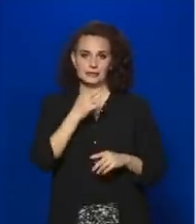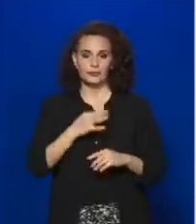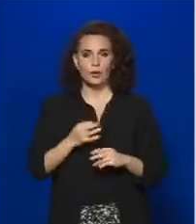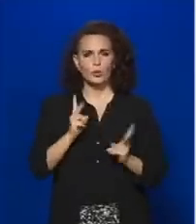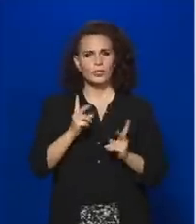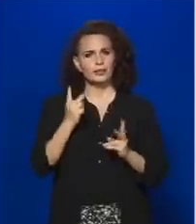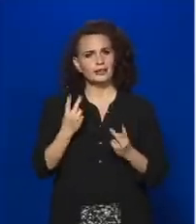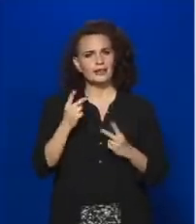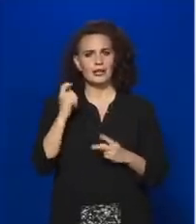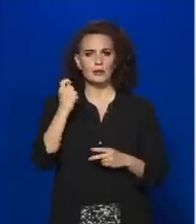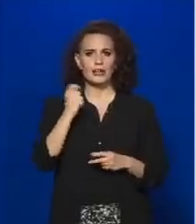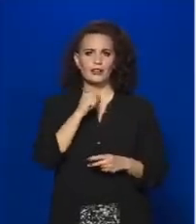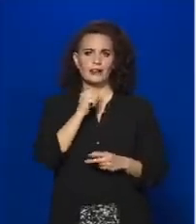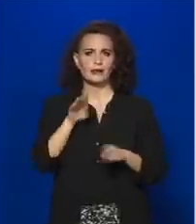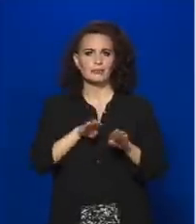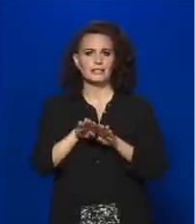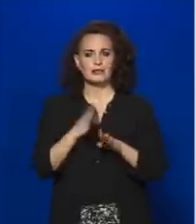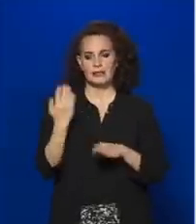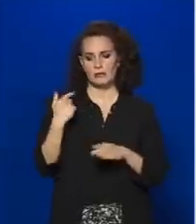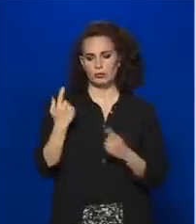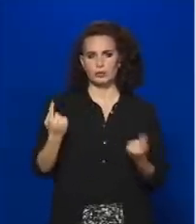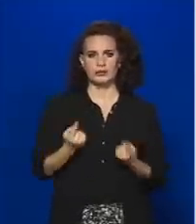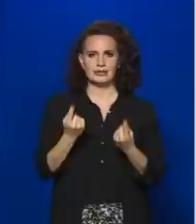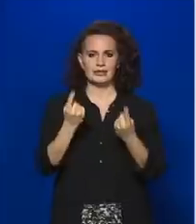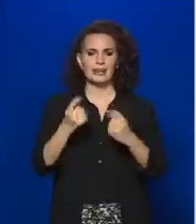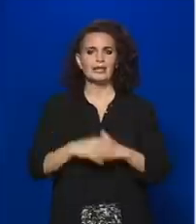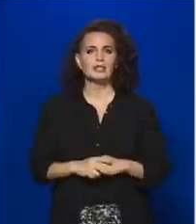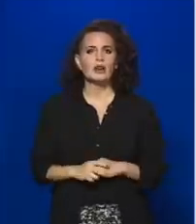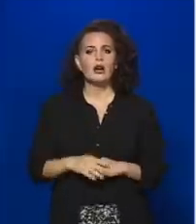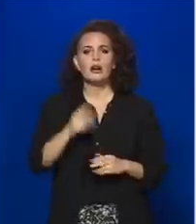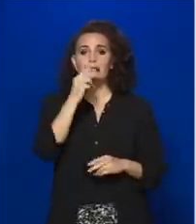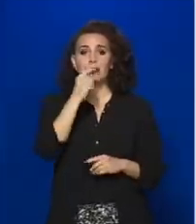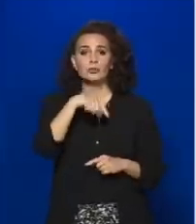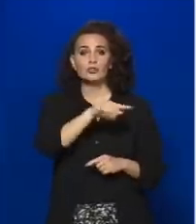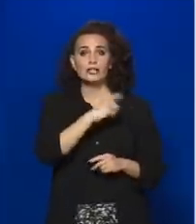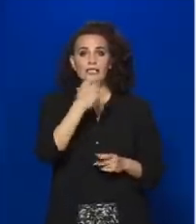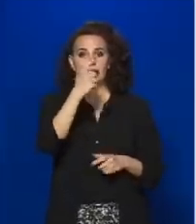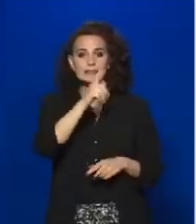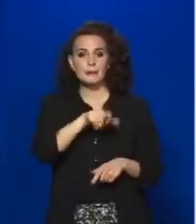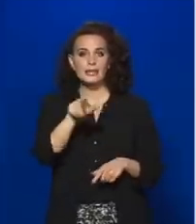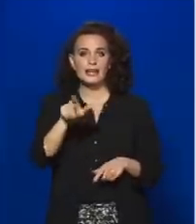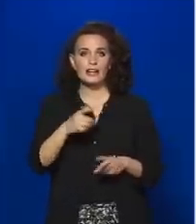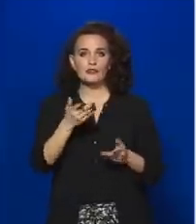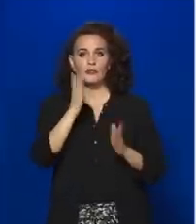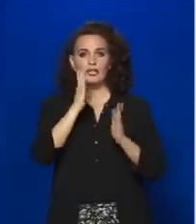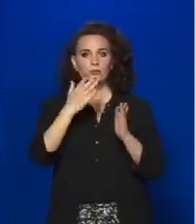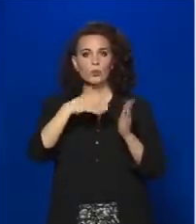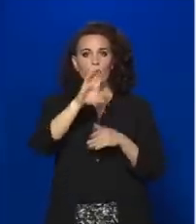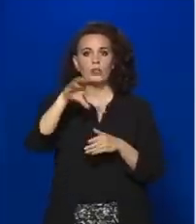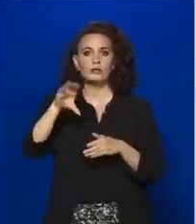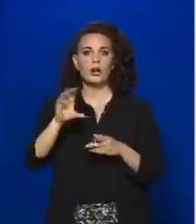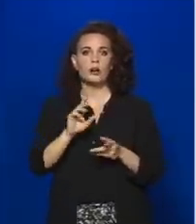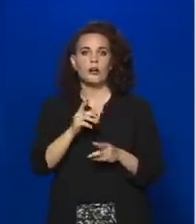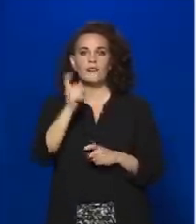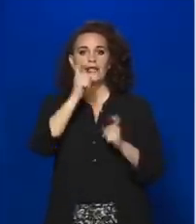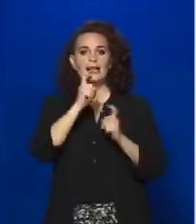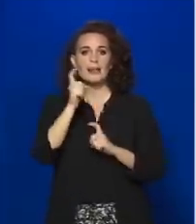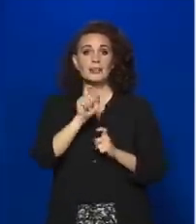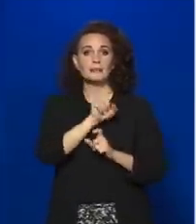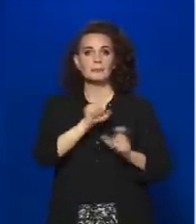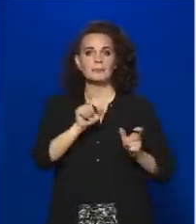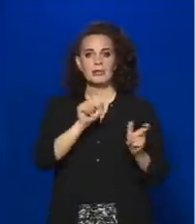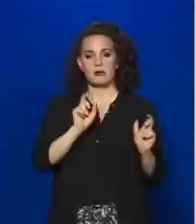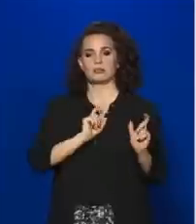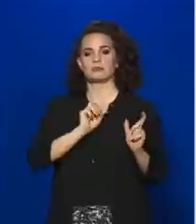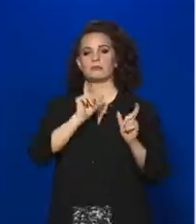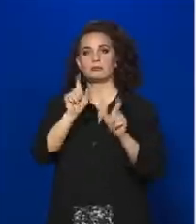Gulyás Gergely miniszter az elmúlt napok híreit, mi szerint a rendőrség személyes Facebook oldalakra posztolt vélemények miatt megy ki, és vannak